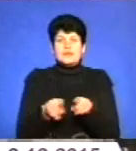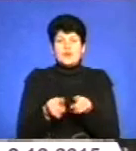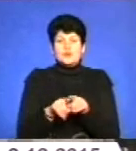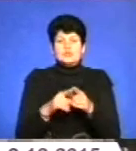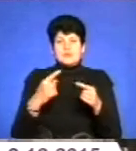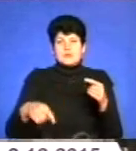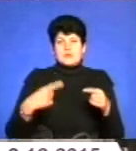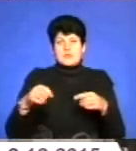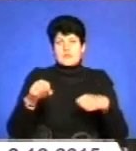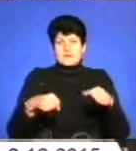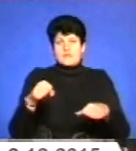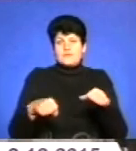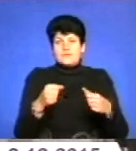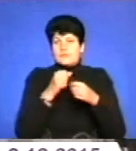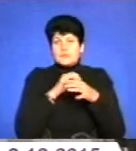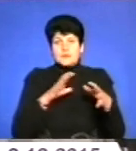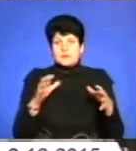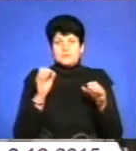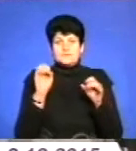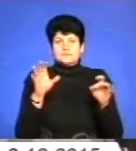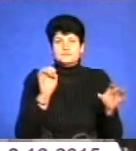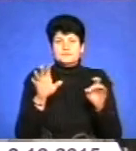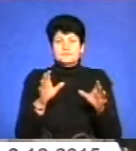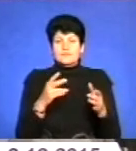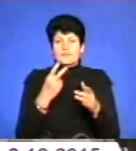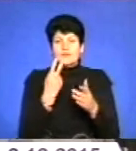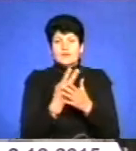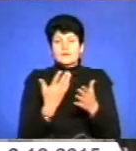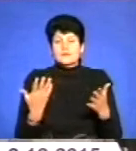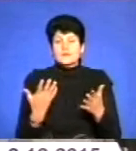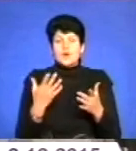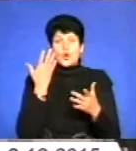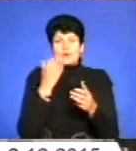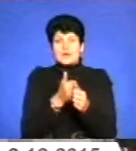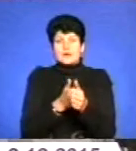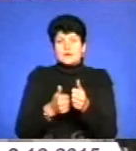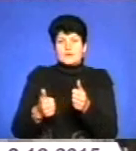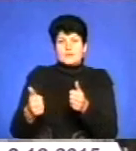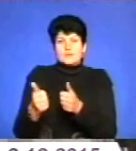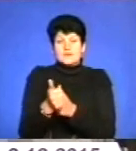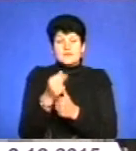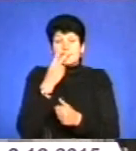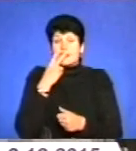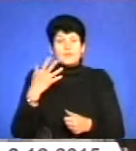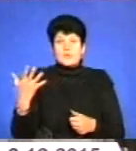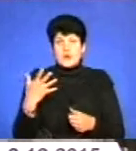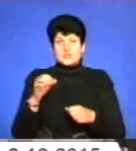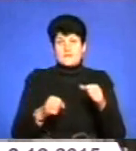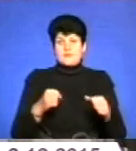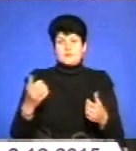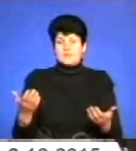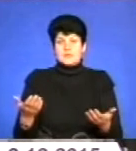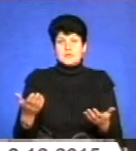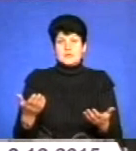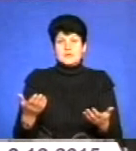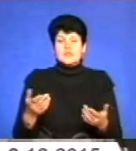велосипедиста. І, власне, коли водій мікроавтобуса пішов на обгін, він не побачив велосипедиста, тому,